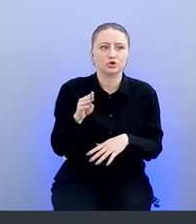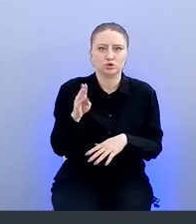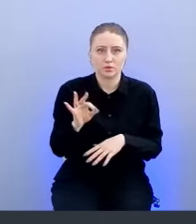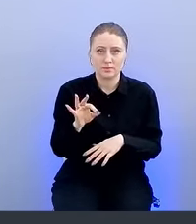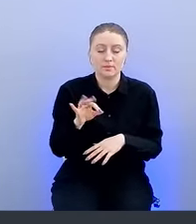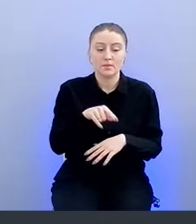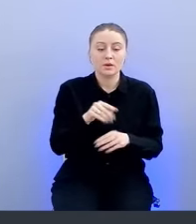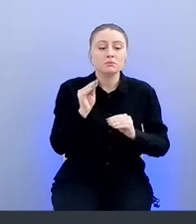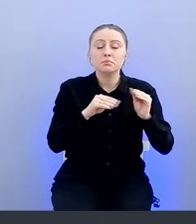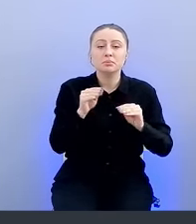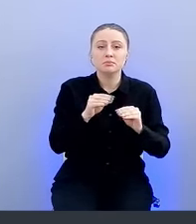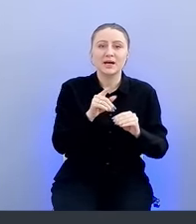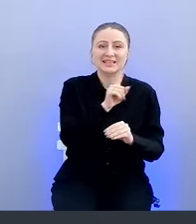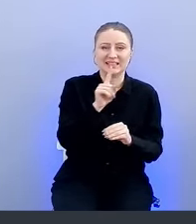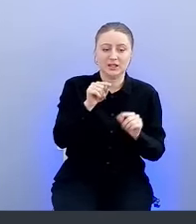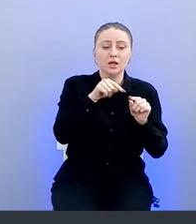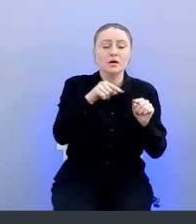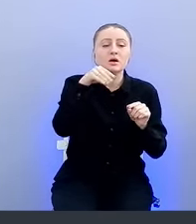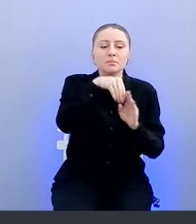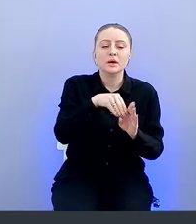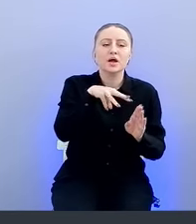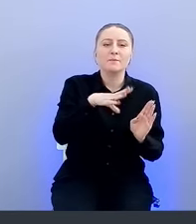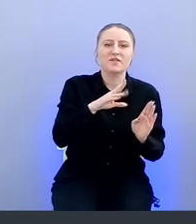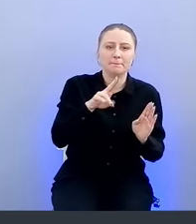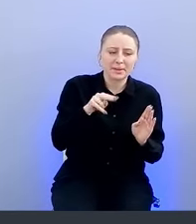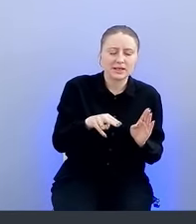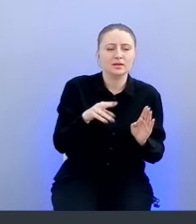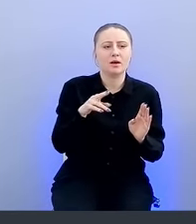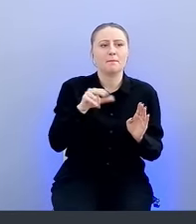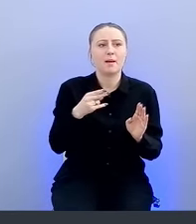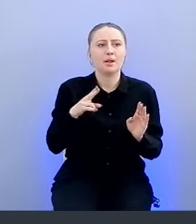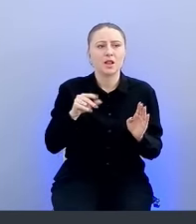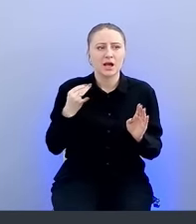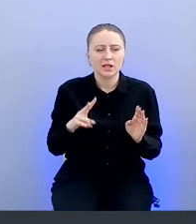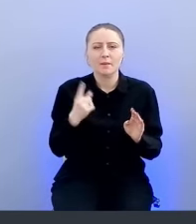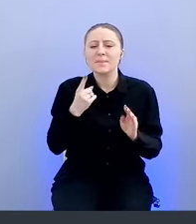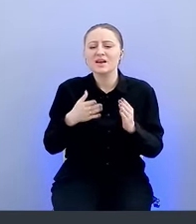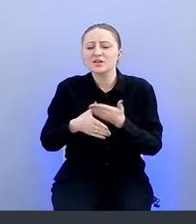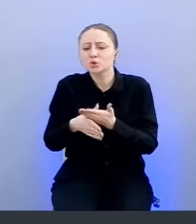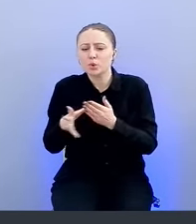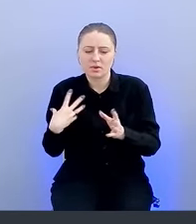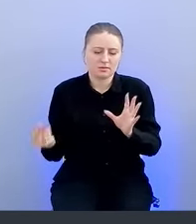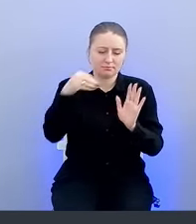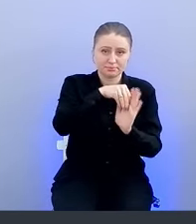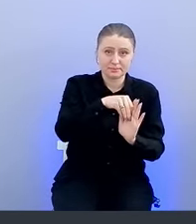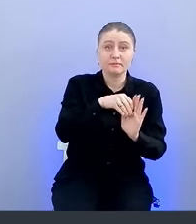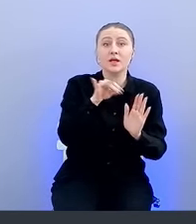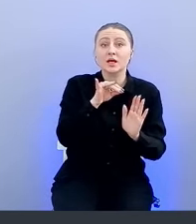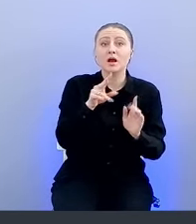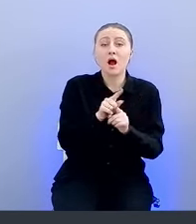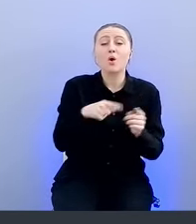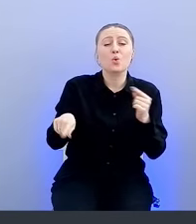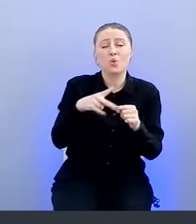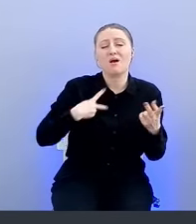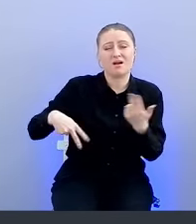сформировали на ней первые MVP, подключили первые pipeline, включили первые инструменты, но, как и у многих других, у нас